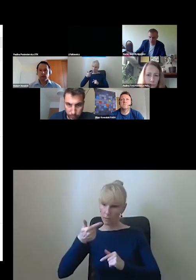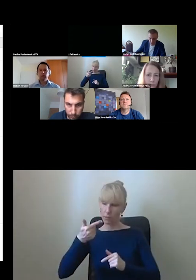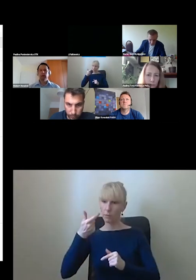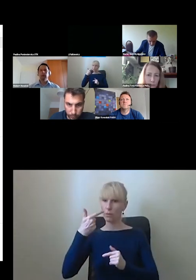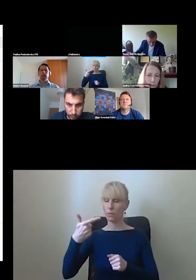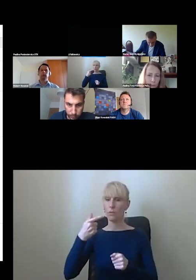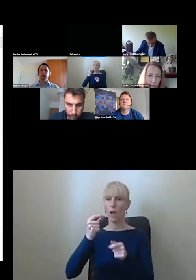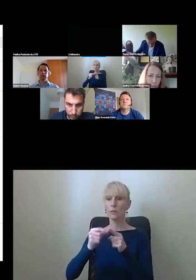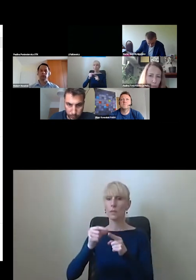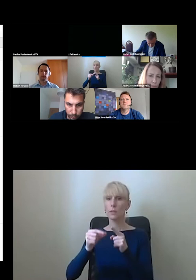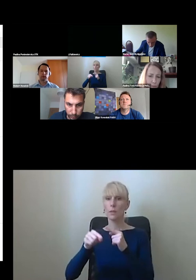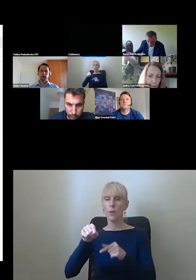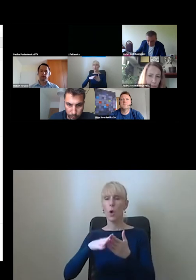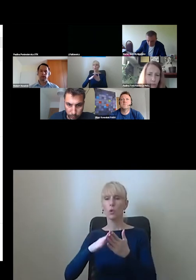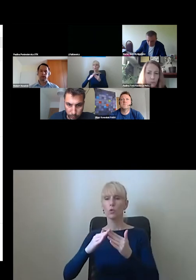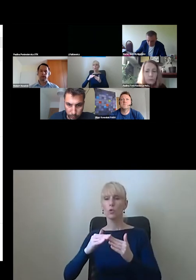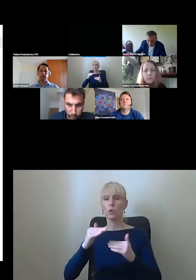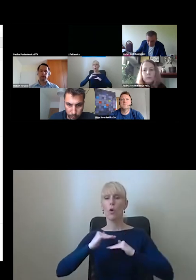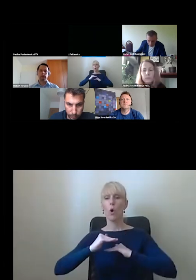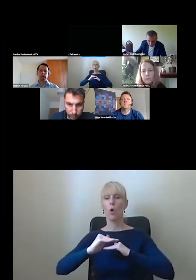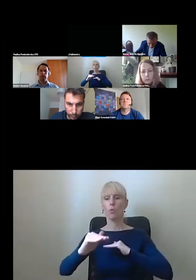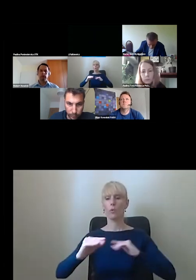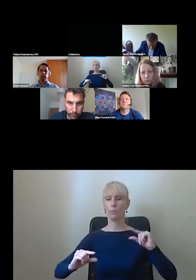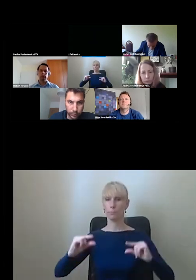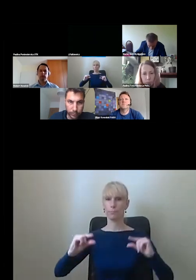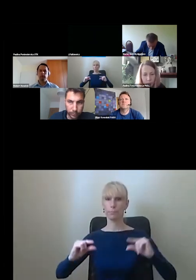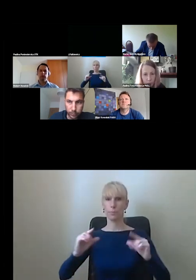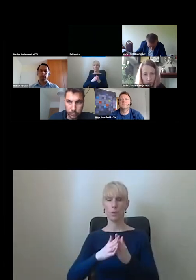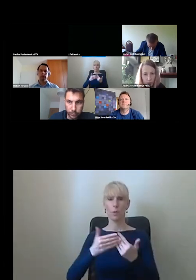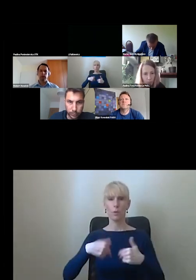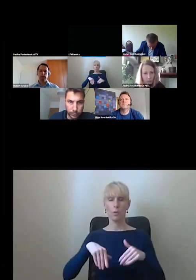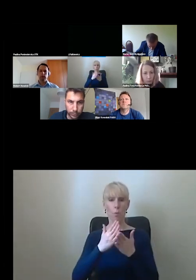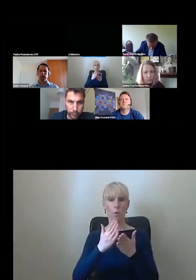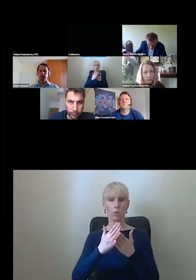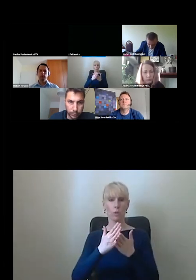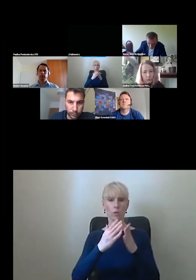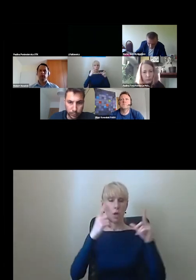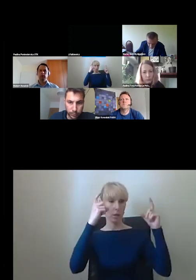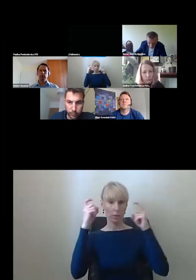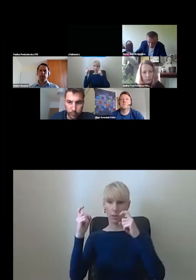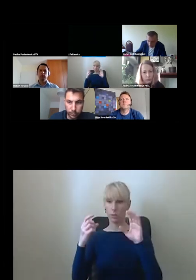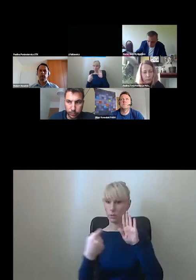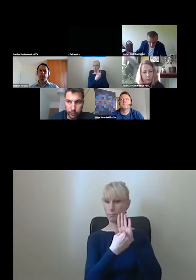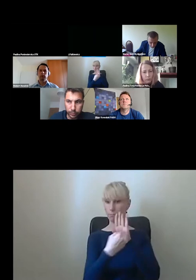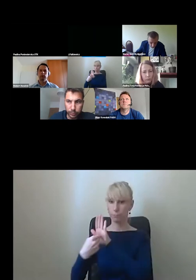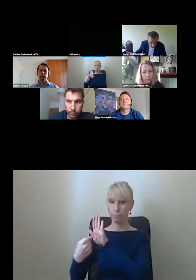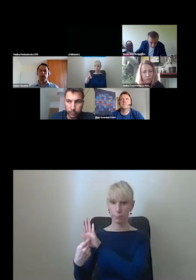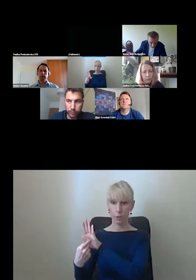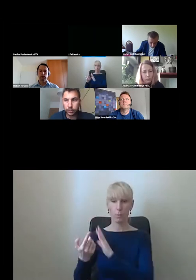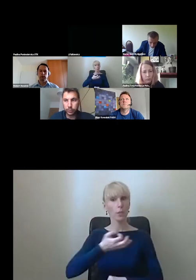poziomu chodnika. Ja może pokażę jeszcze zdjęcia z lokalizacji już wykonanych, to będzie chyba lepsze rozwiązanie.